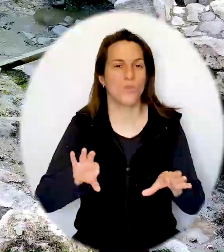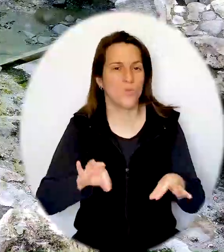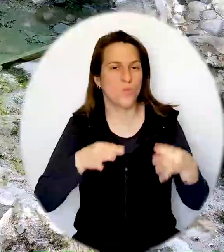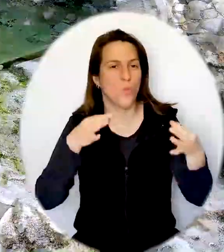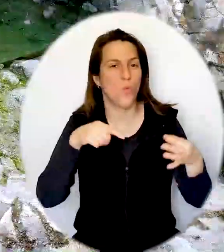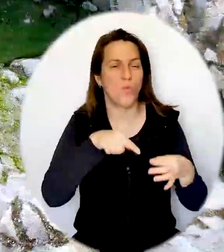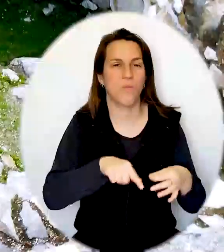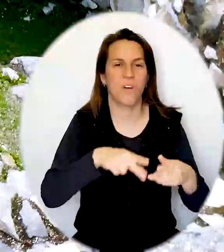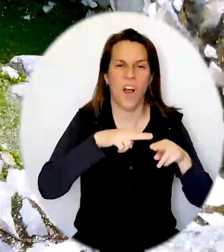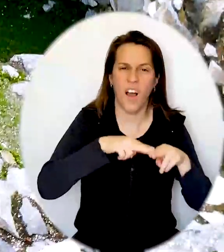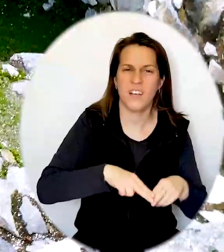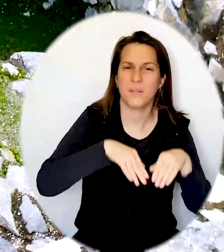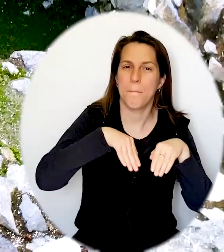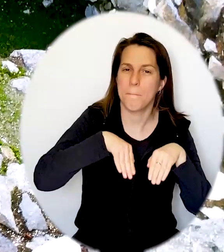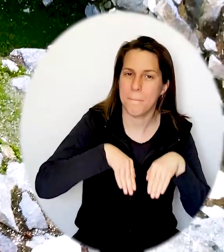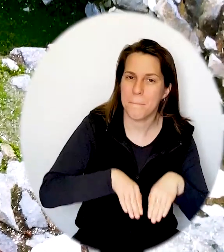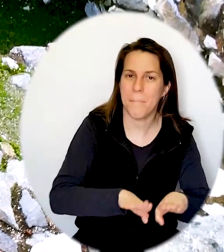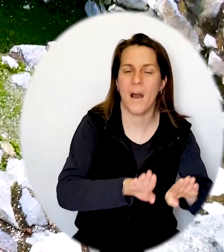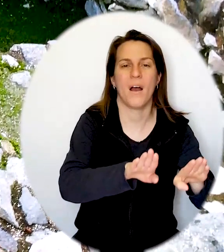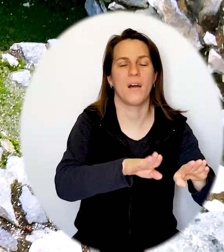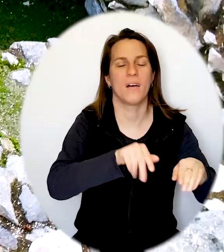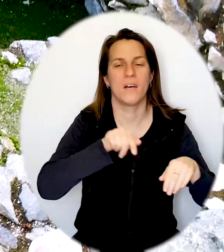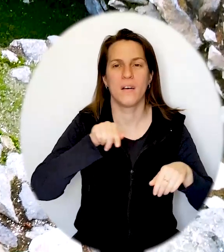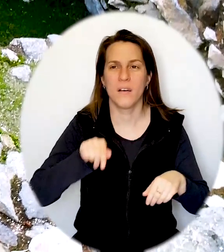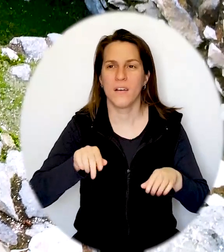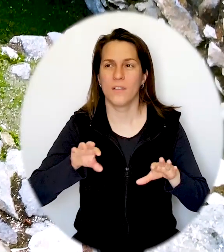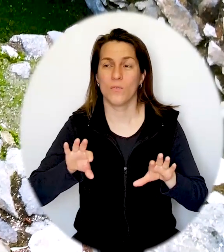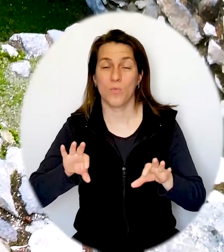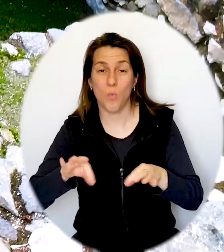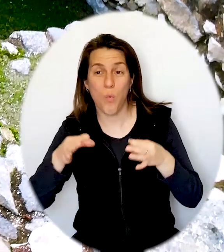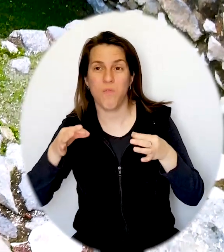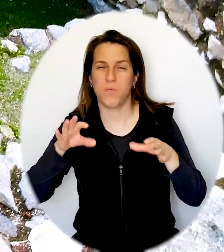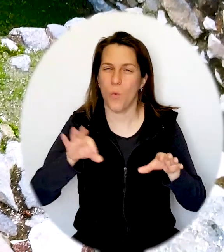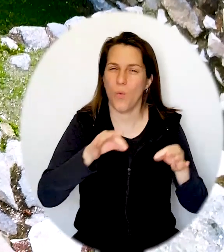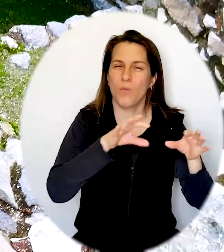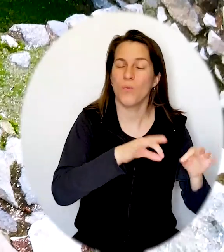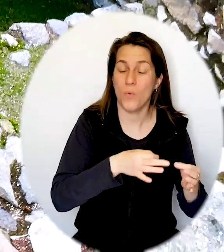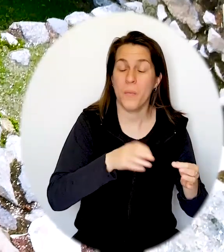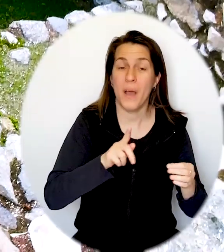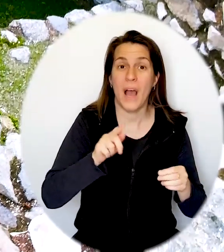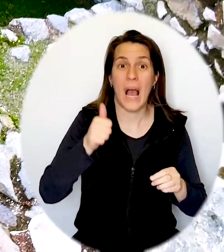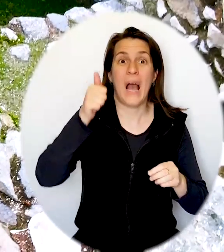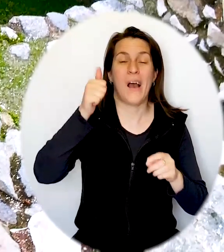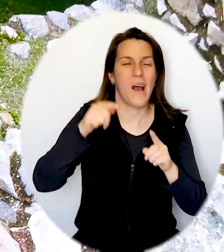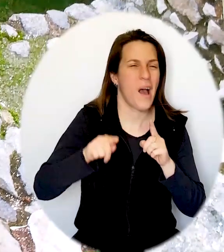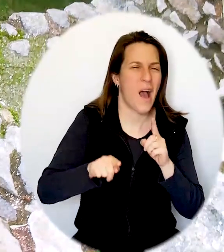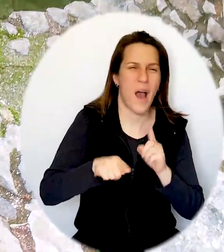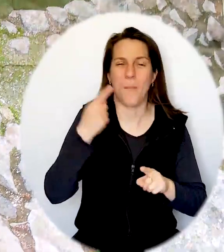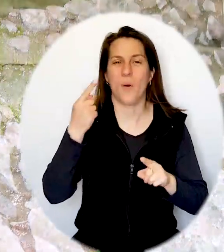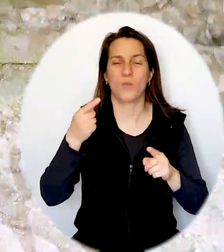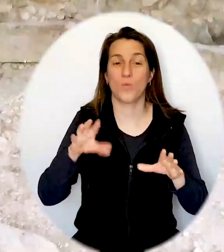des vestiges de bain rituel. On a trouvé et la trouvaille, la